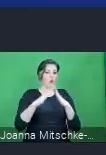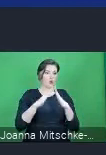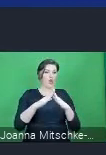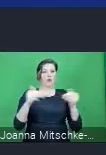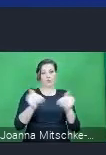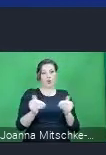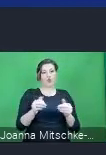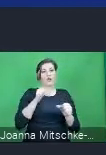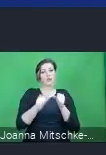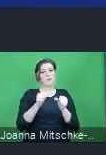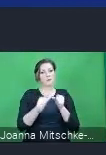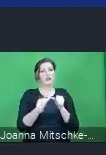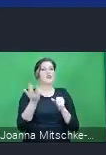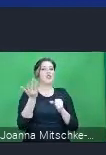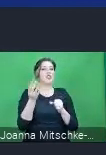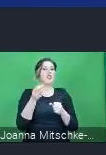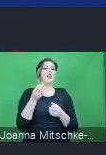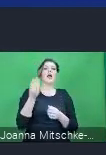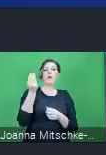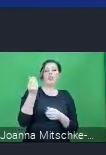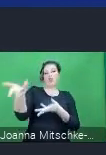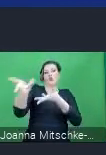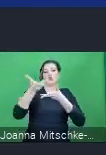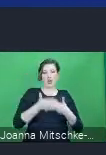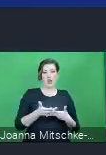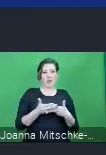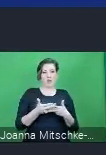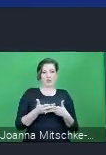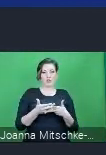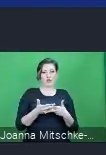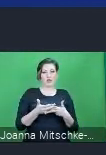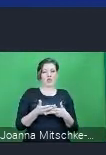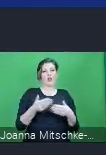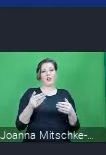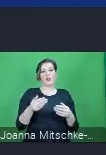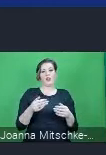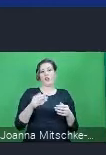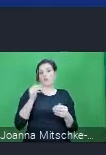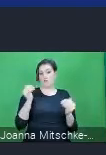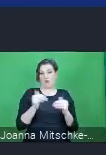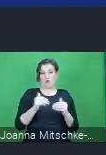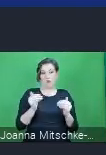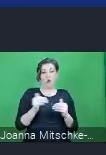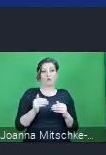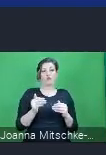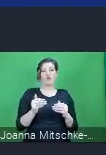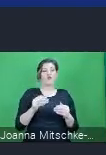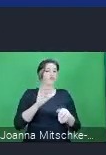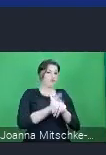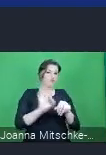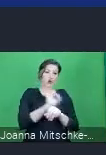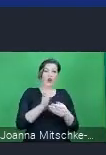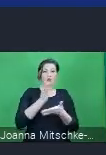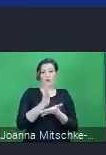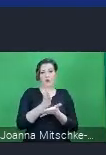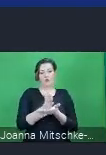wszystkim możliwości dofinansowania, które będą zgromadzone w systemie CERP, oferowane w ramach różnych programów pomocowych na